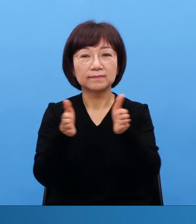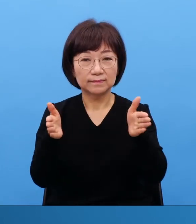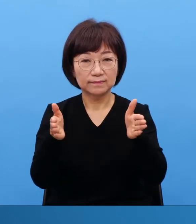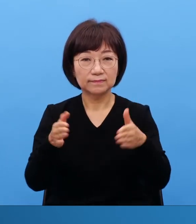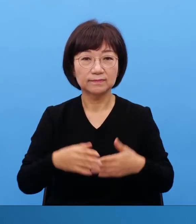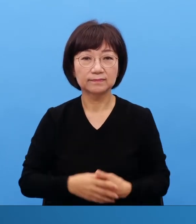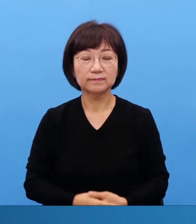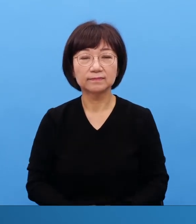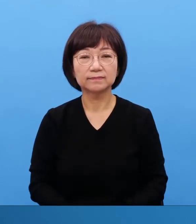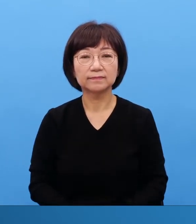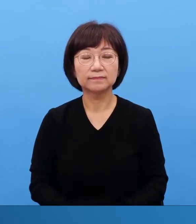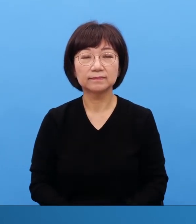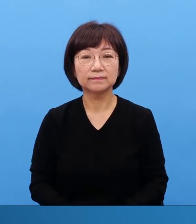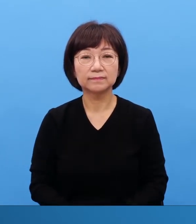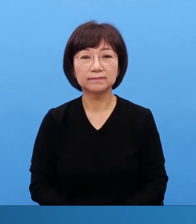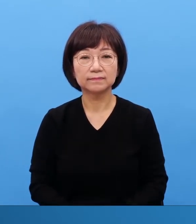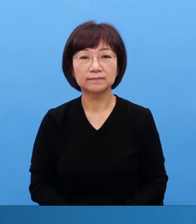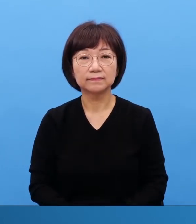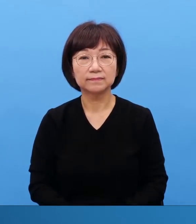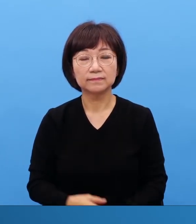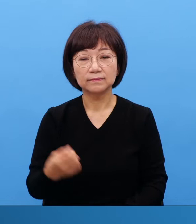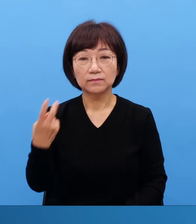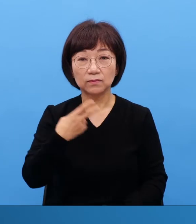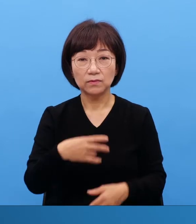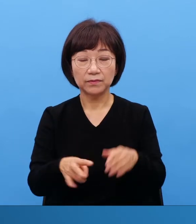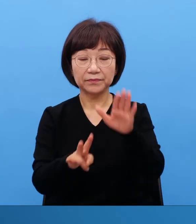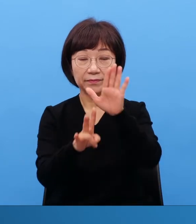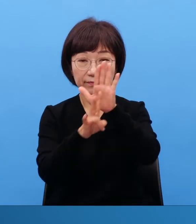그거로 끝난 게 아니고 게시록에 보면